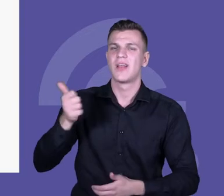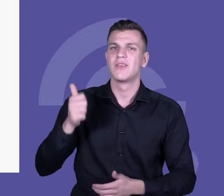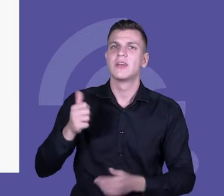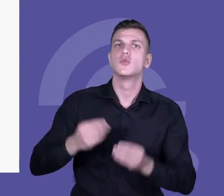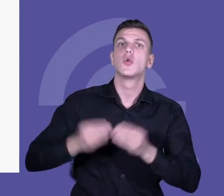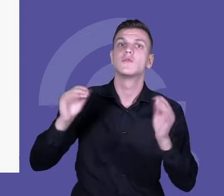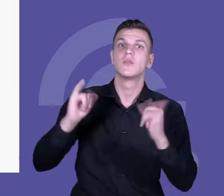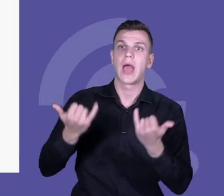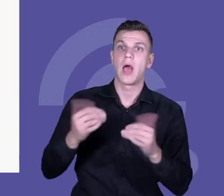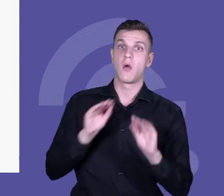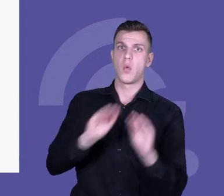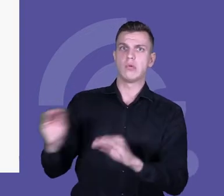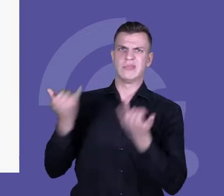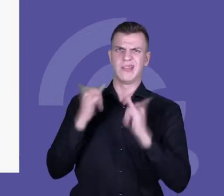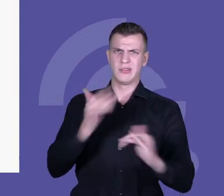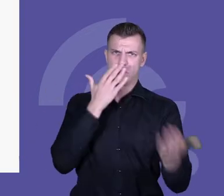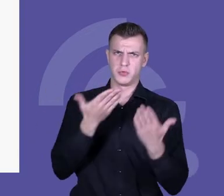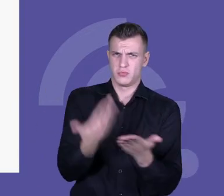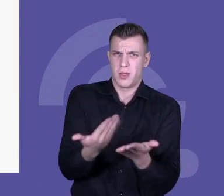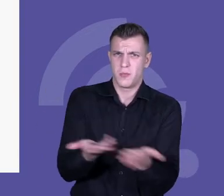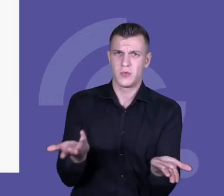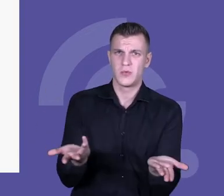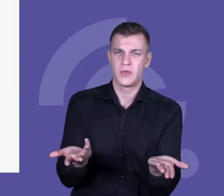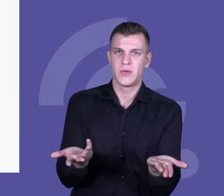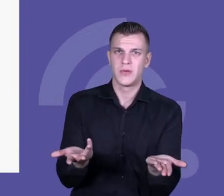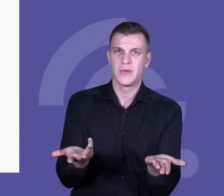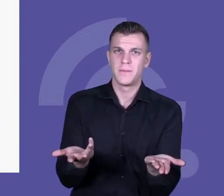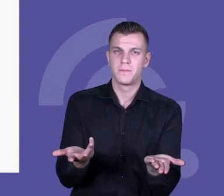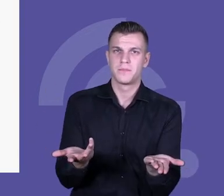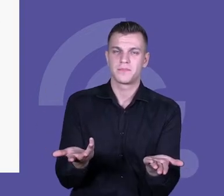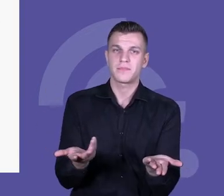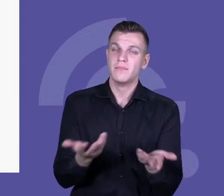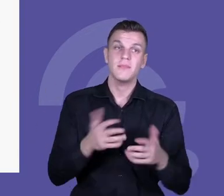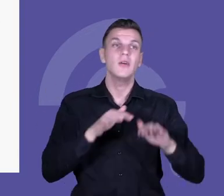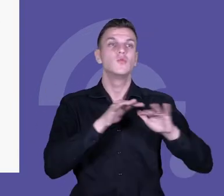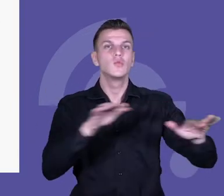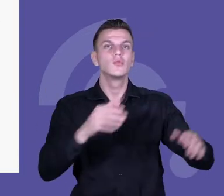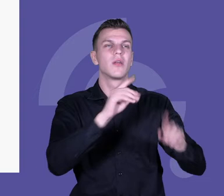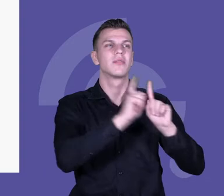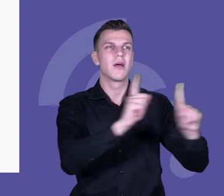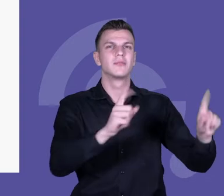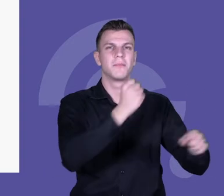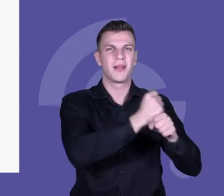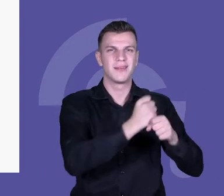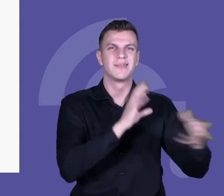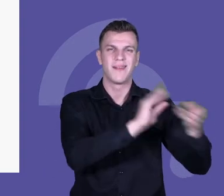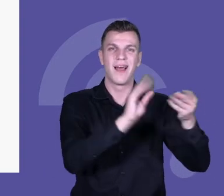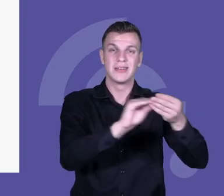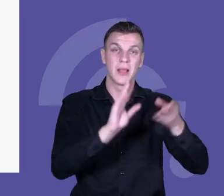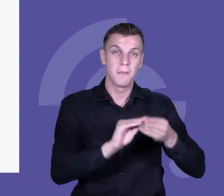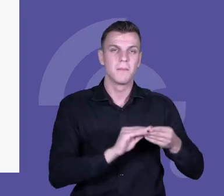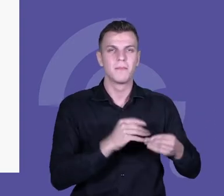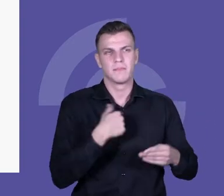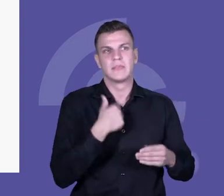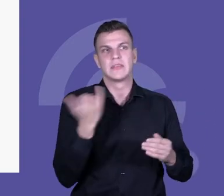to jest jakoś nietrafne. I pracując z nauczycielami często proponujemy takie ćwiczenie,